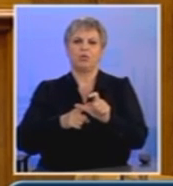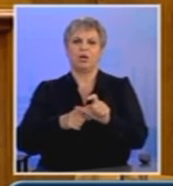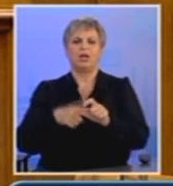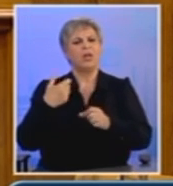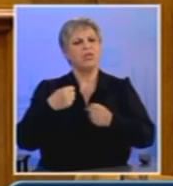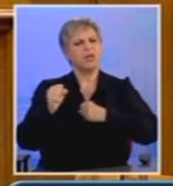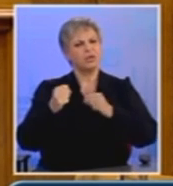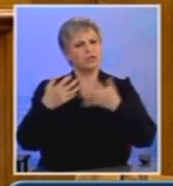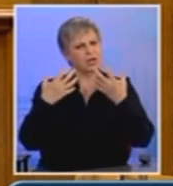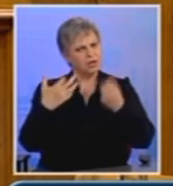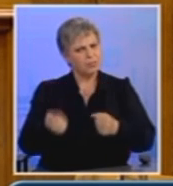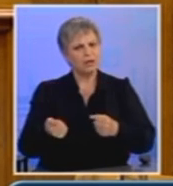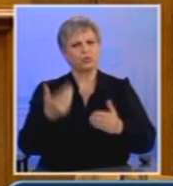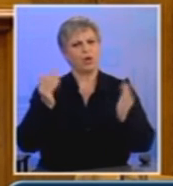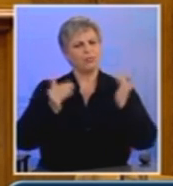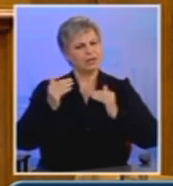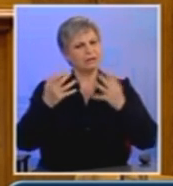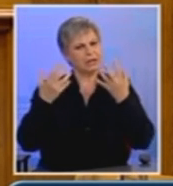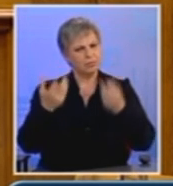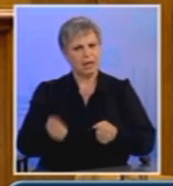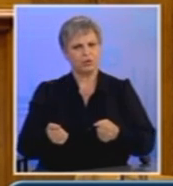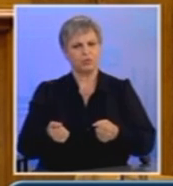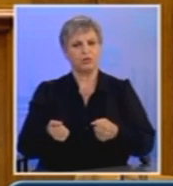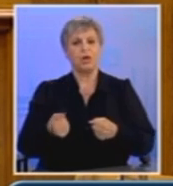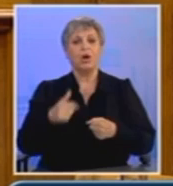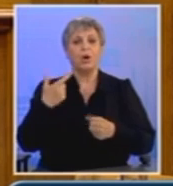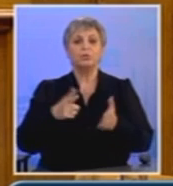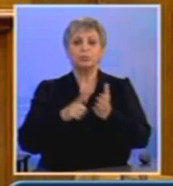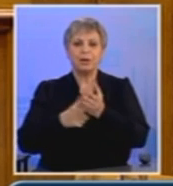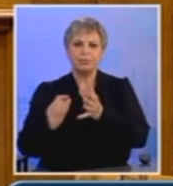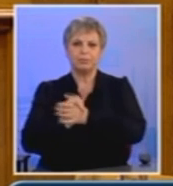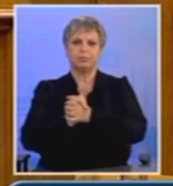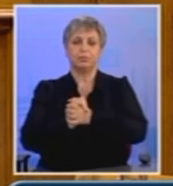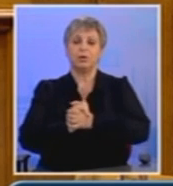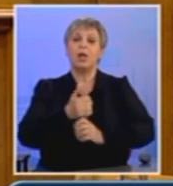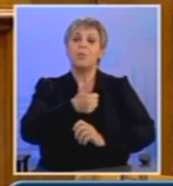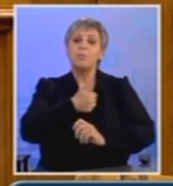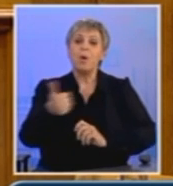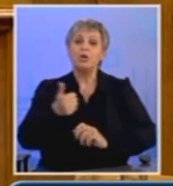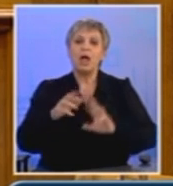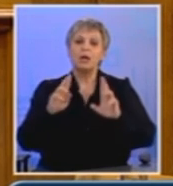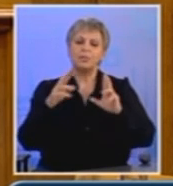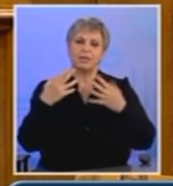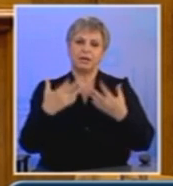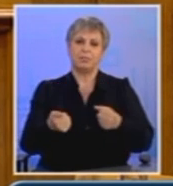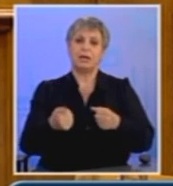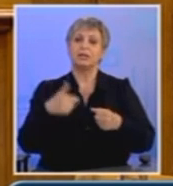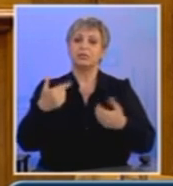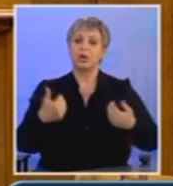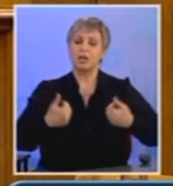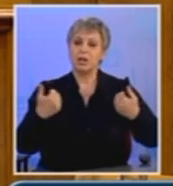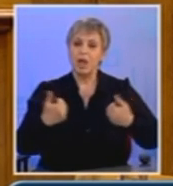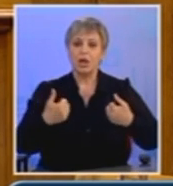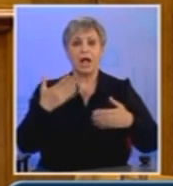διαφορές ή επιφυλάξεις. Είναι η μόνη ελπίδα πλέον για το λαό μας, την εωλέα για την έξοδο από την